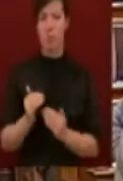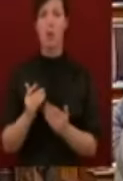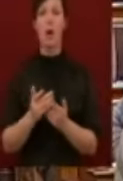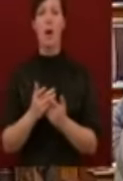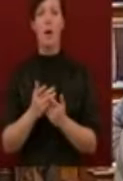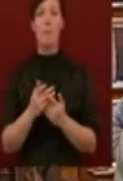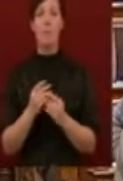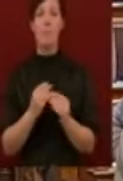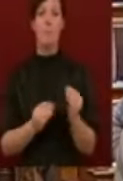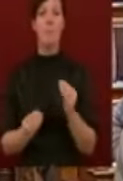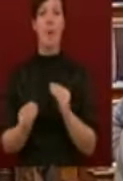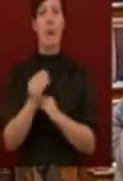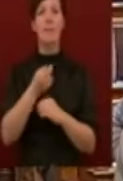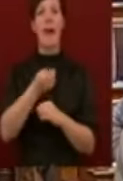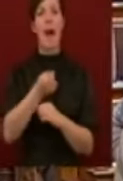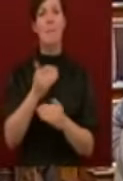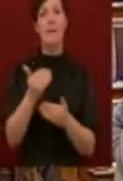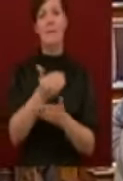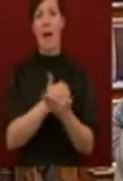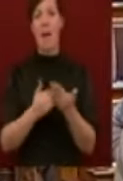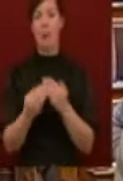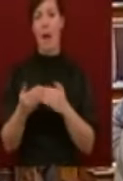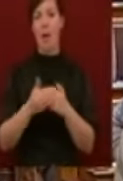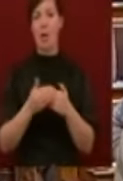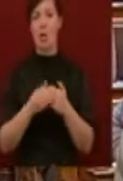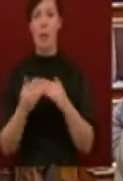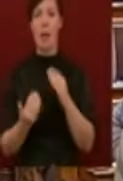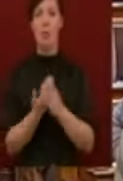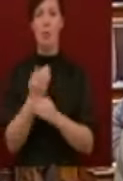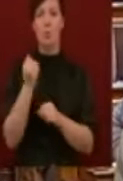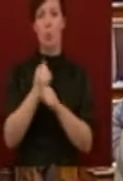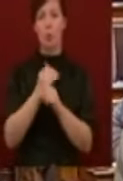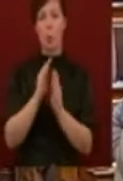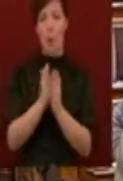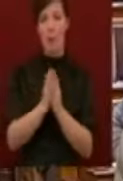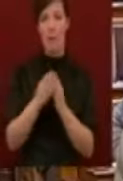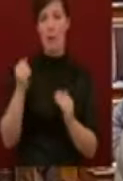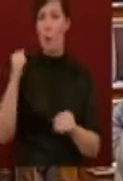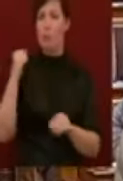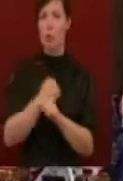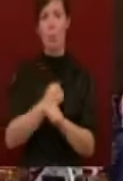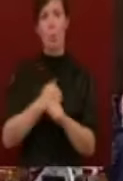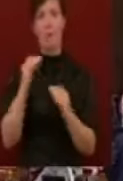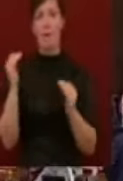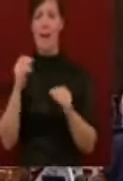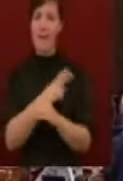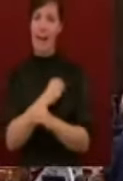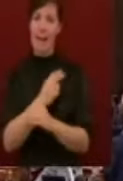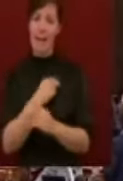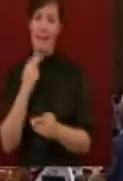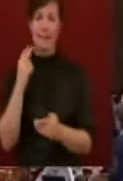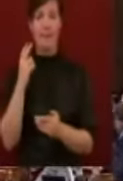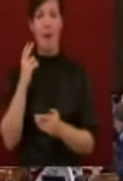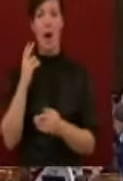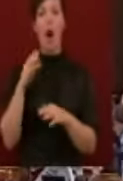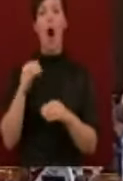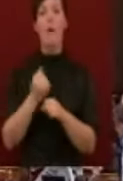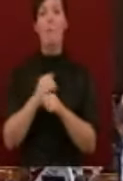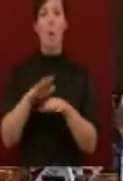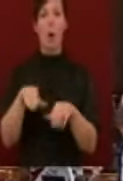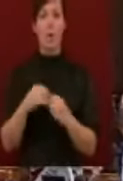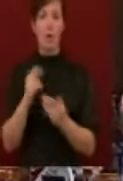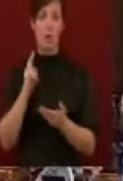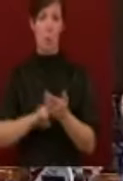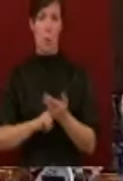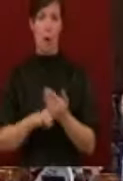táppénzek elvonása mellett az új munkatörvénykönyvet durván gyengíti a munkavállalói jogokon. A lakhatáshoz való jog